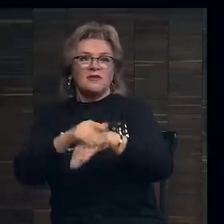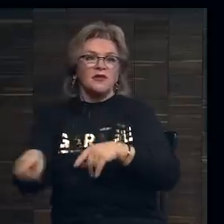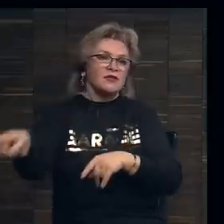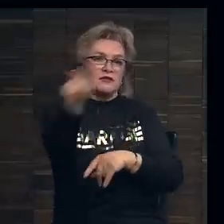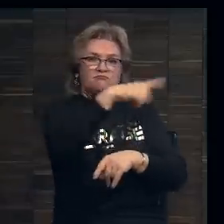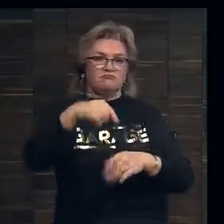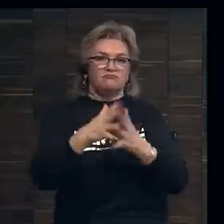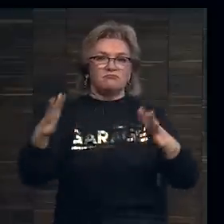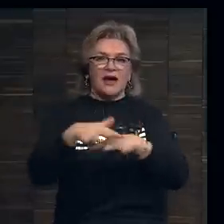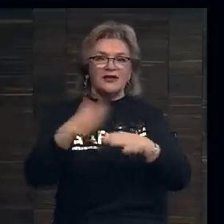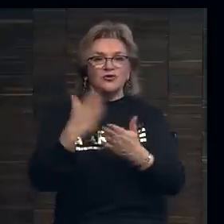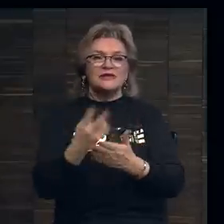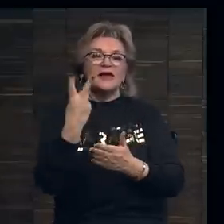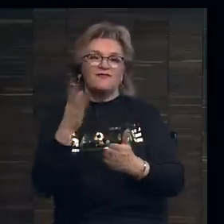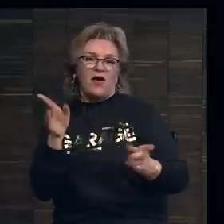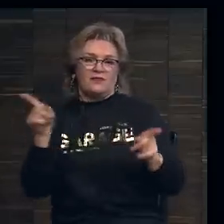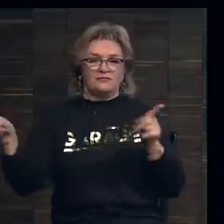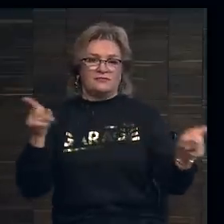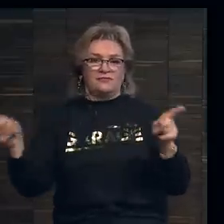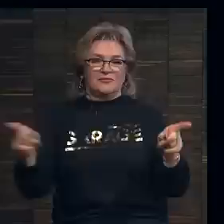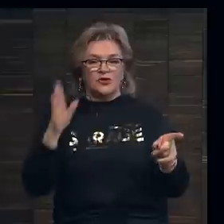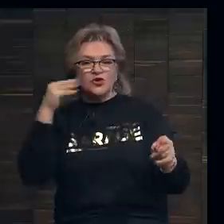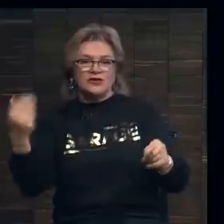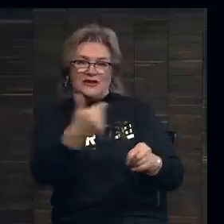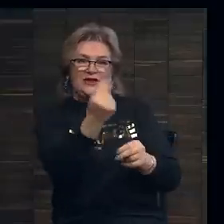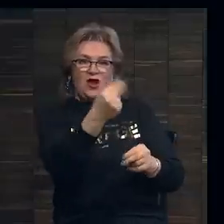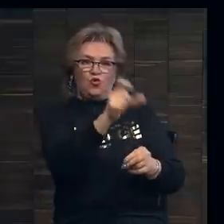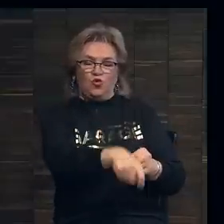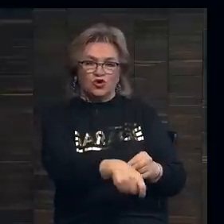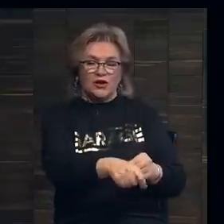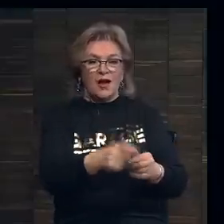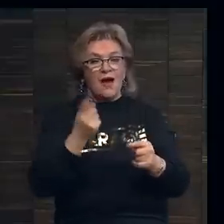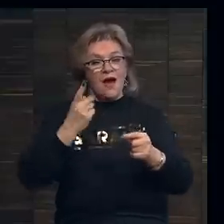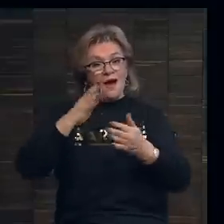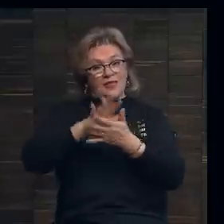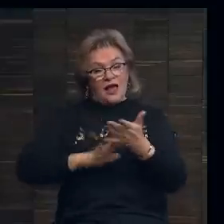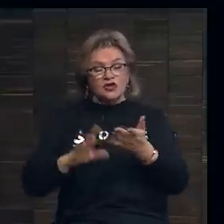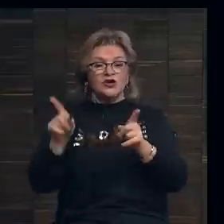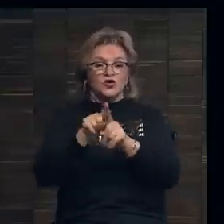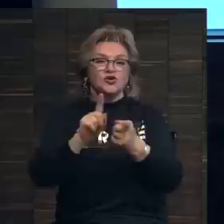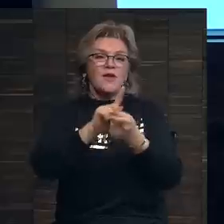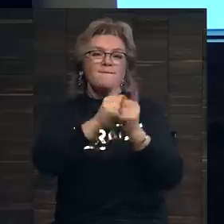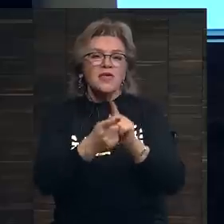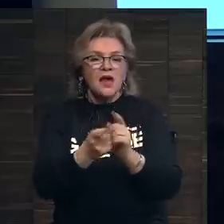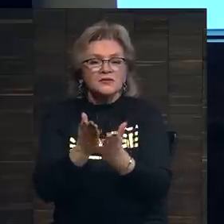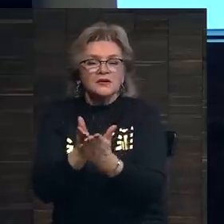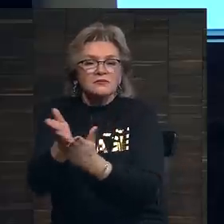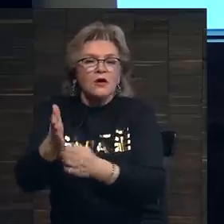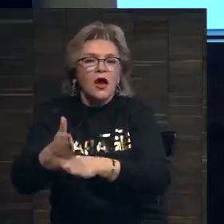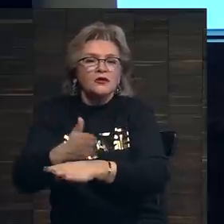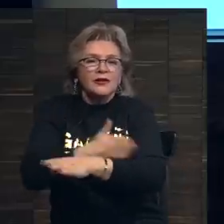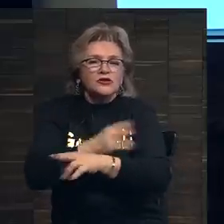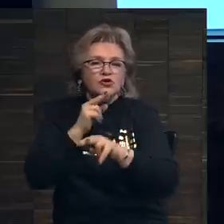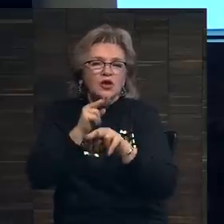рынку. Так что здесь есть два полюса с точки зрения художника. Далее меняется аспект долгосрочного